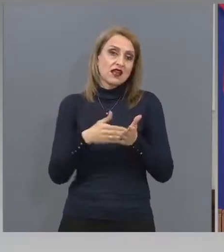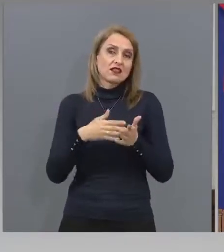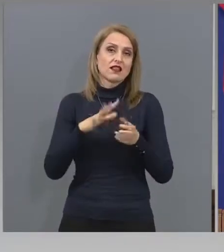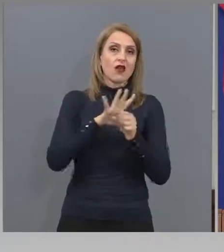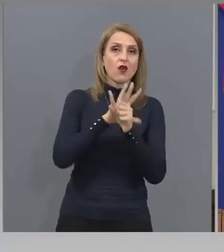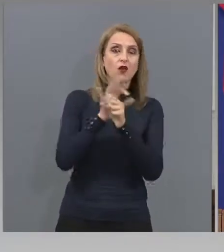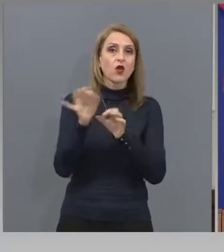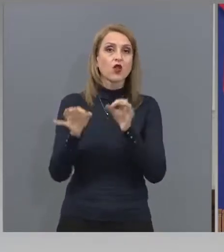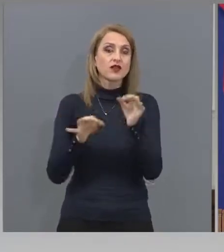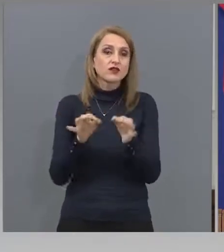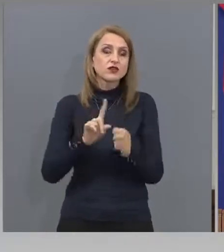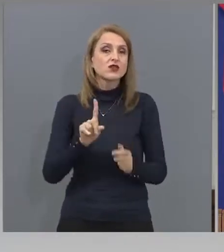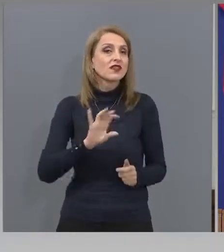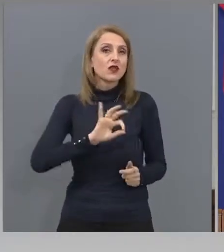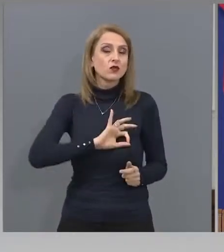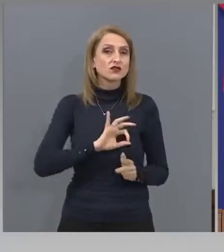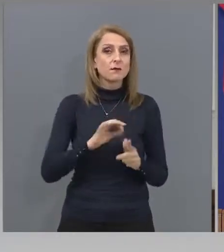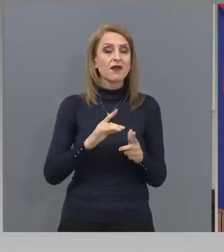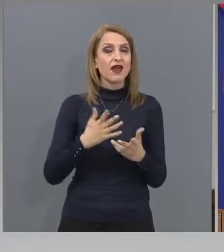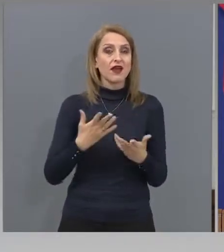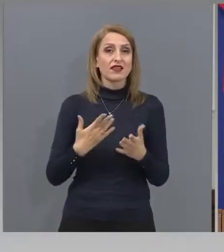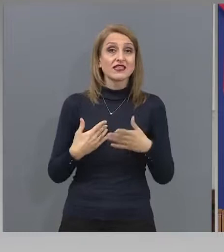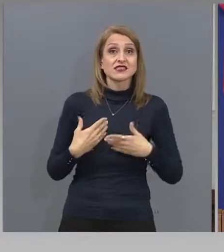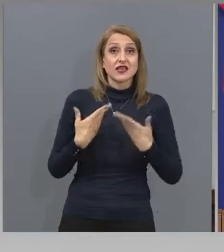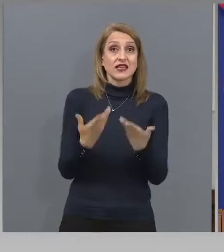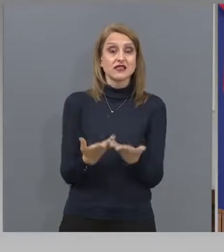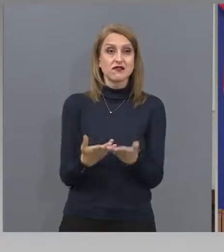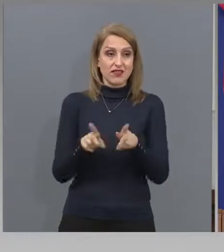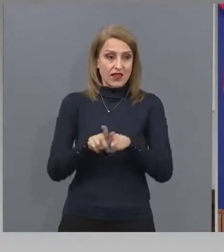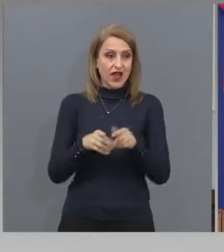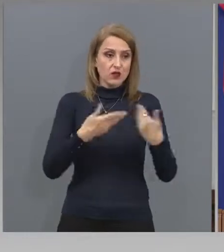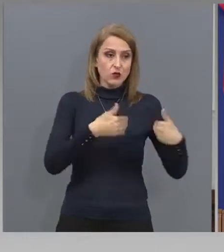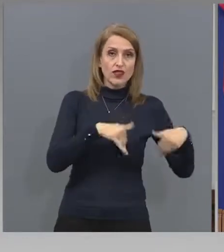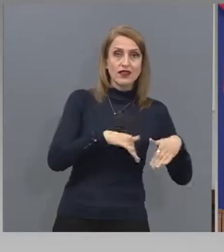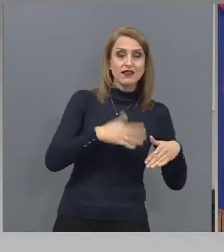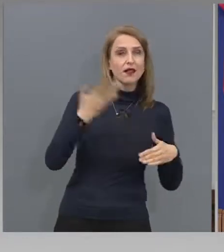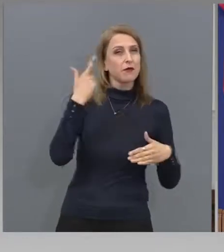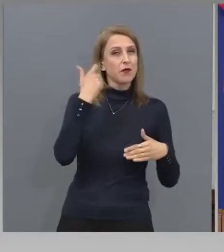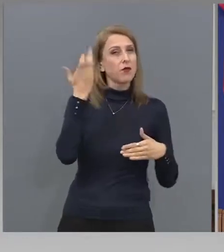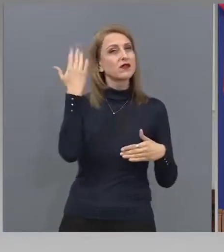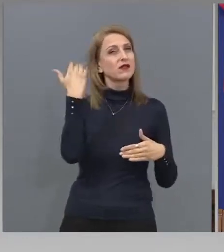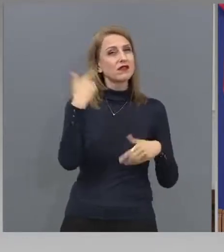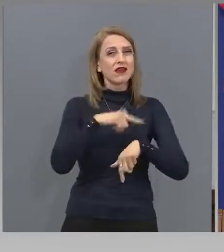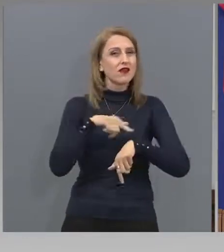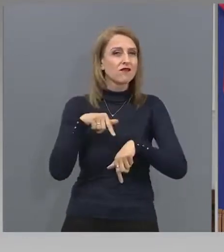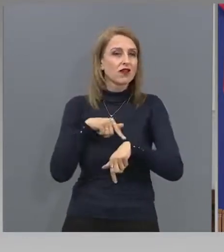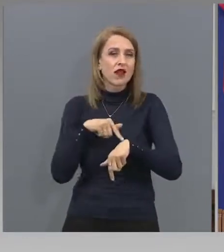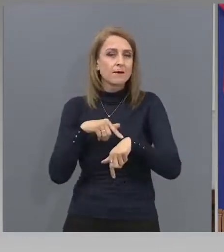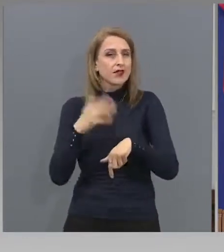шанса на нашия съмит в София. Помните времето, когато